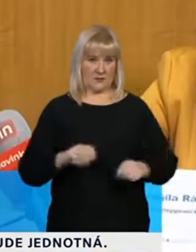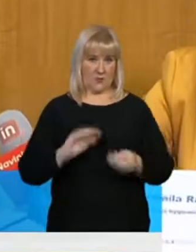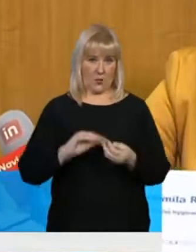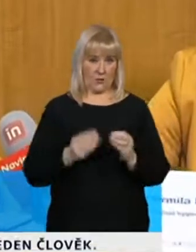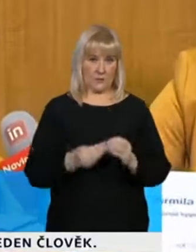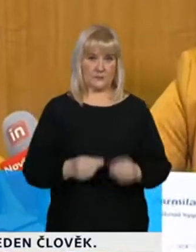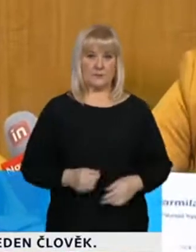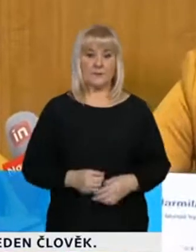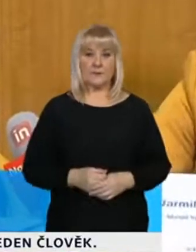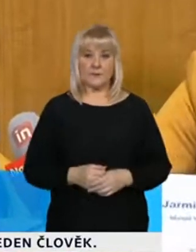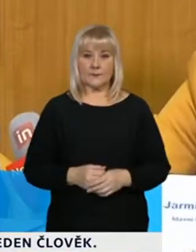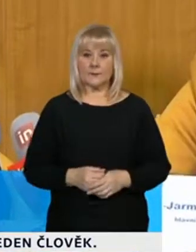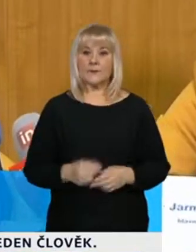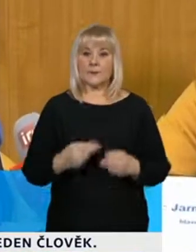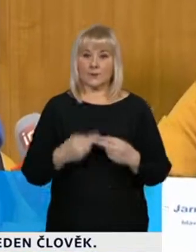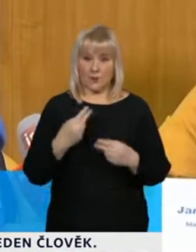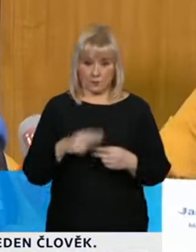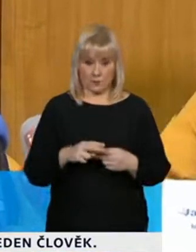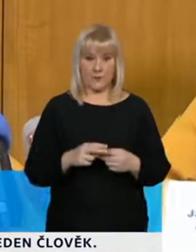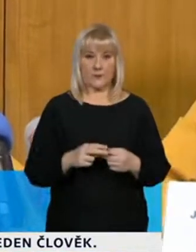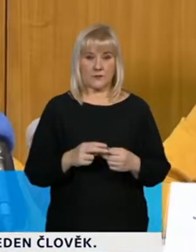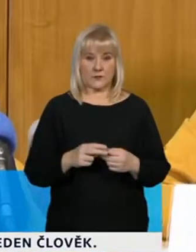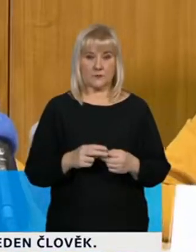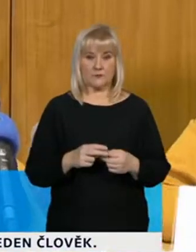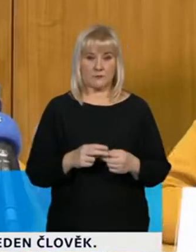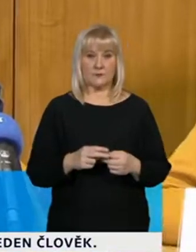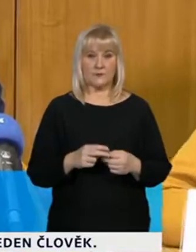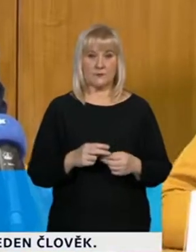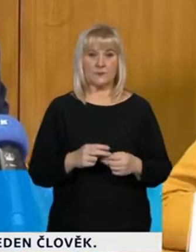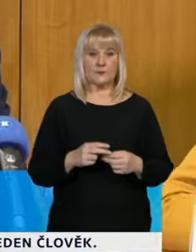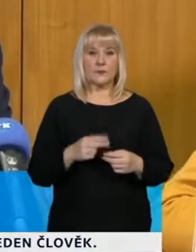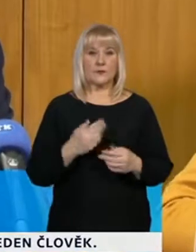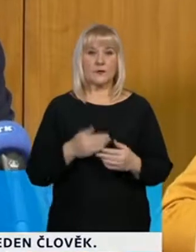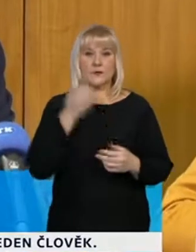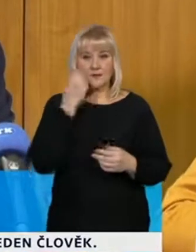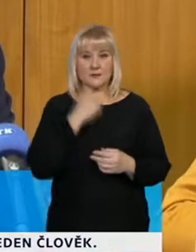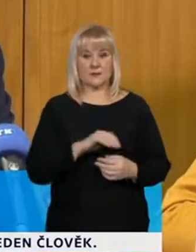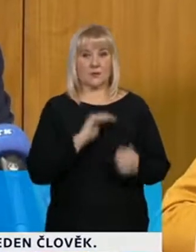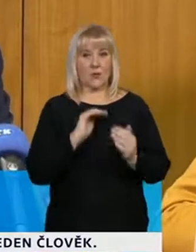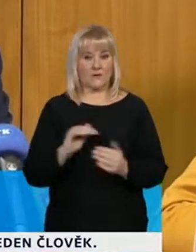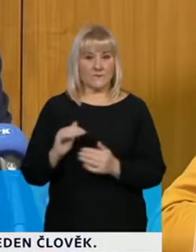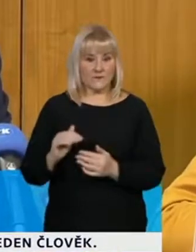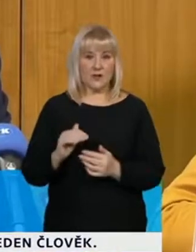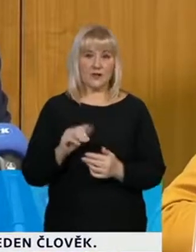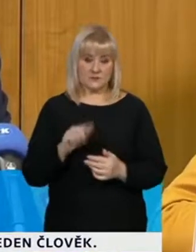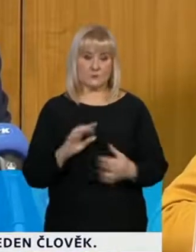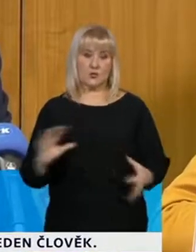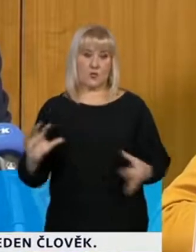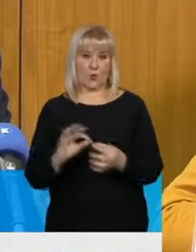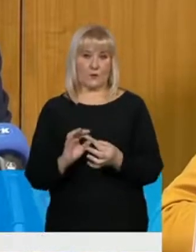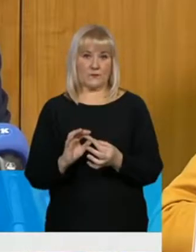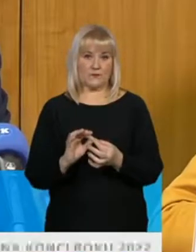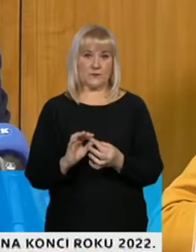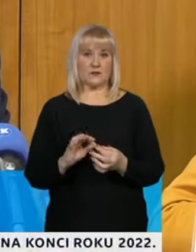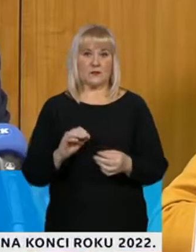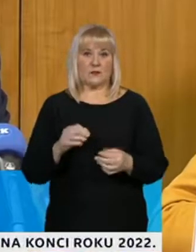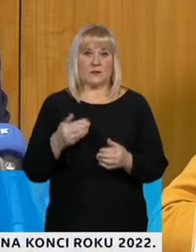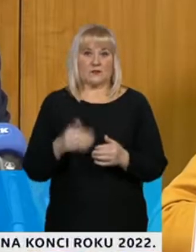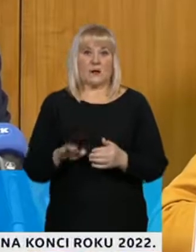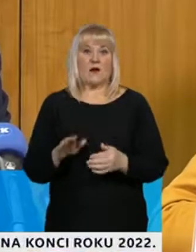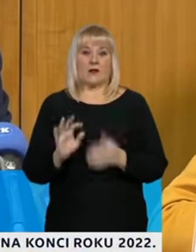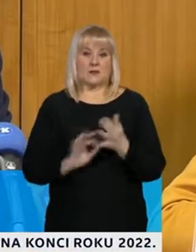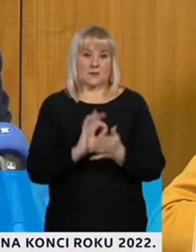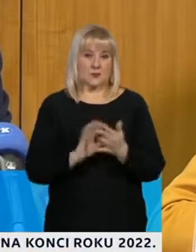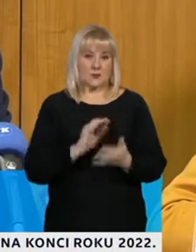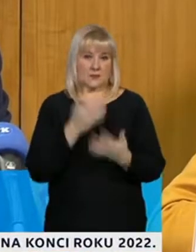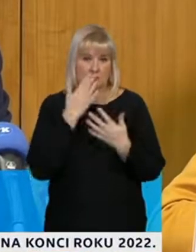Děkuji. Já odpovím na ty otázky tak, jak jste je kládl. Chování lidí pochopitelně bude mít zásadní vliv na to, jakým způsobem se bude celá